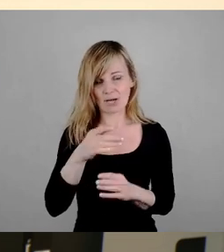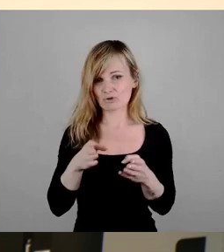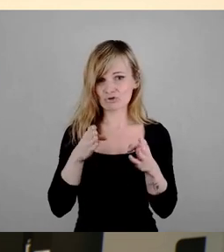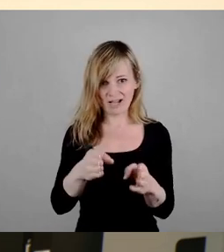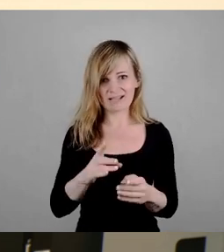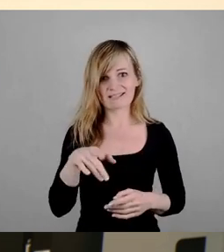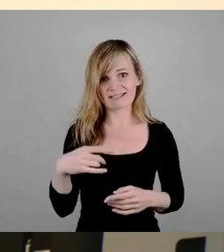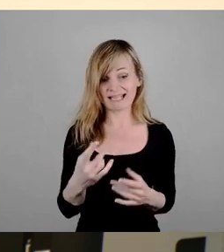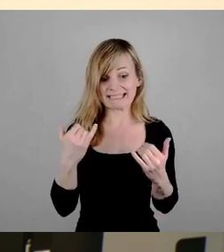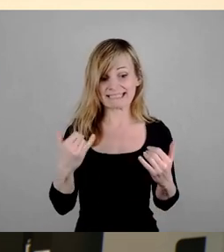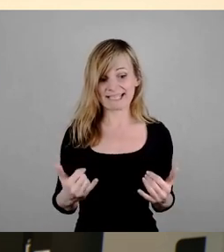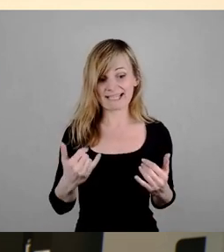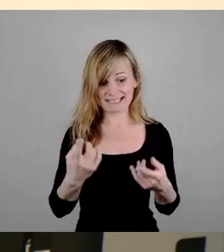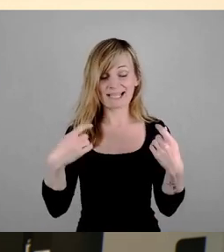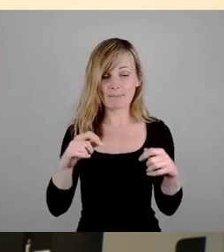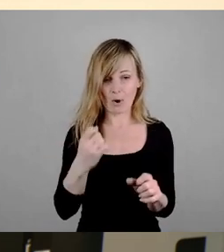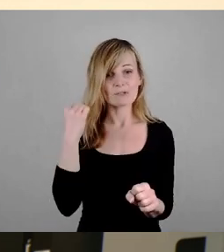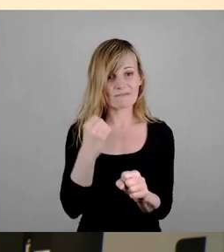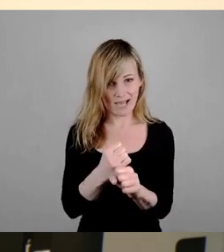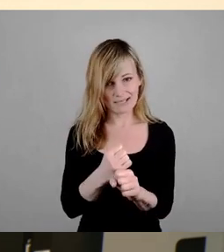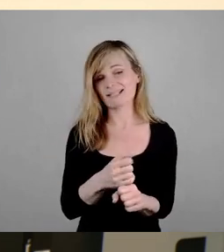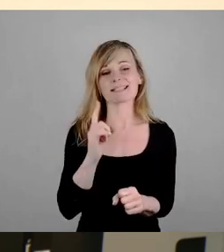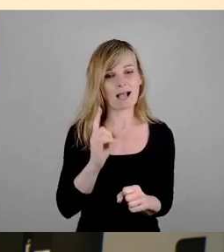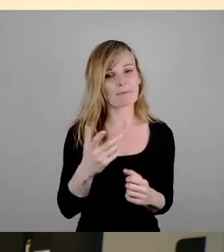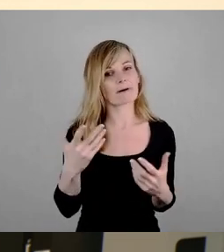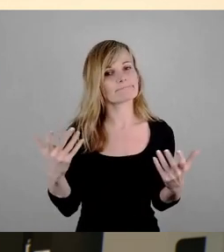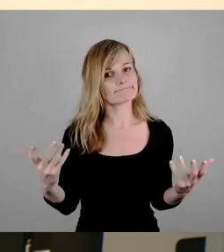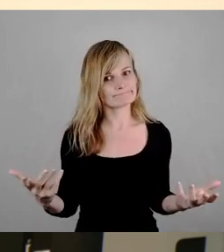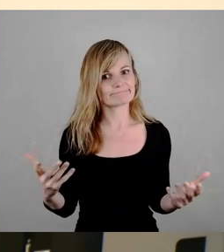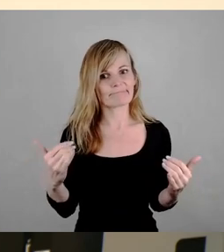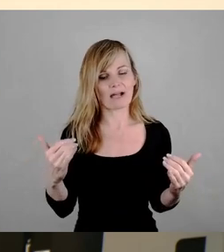jetzt gebaut ist. Aber wie gesagt, ja.